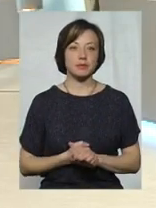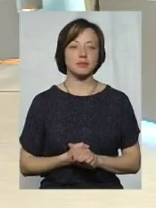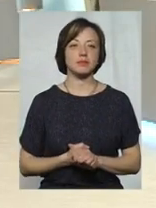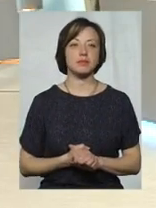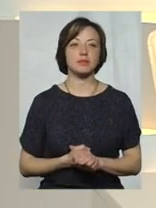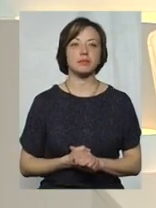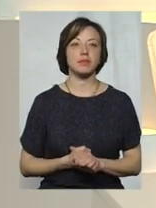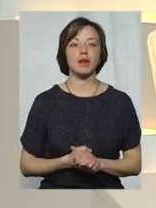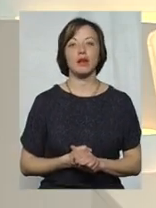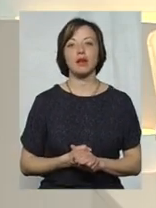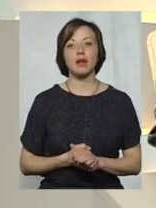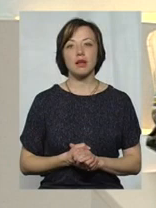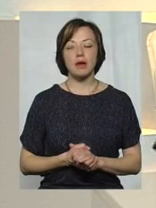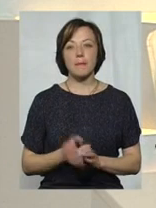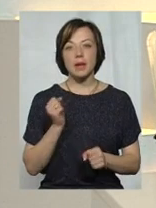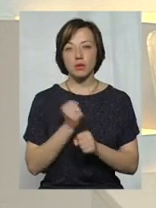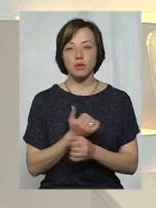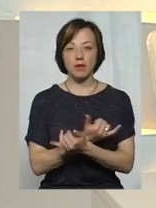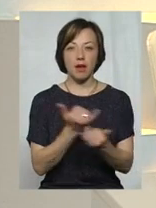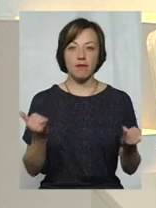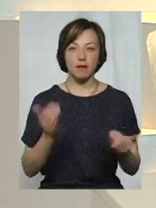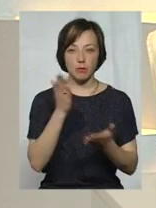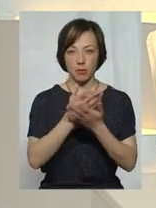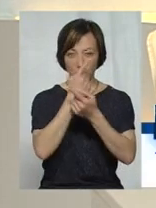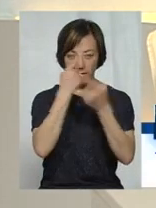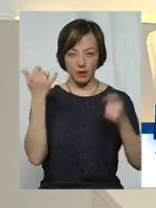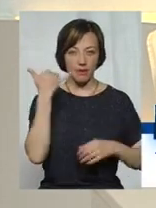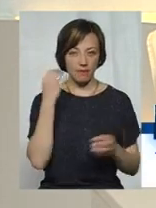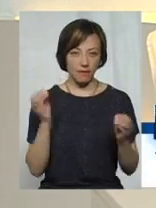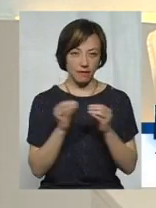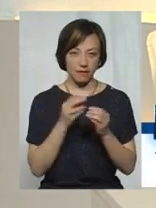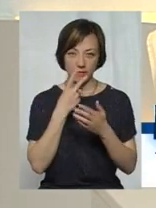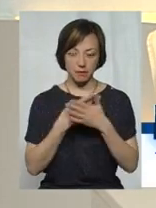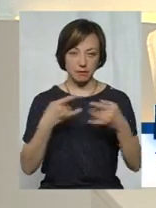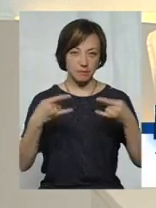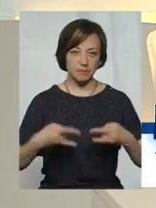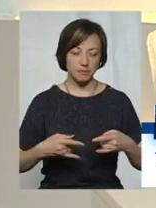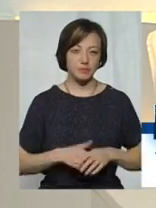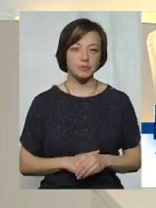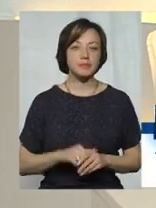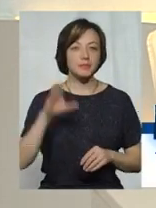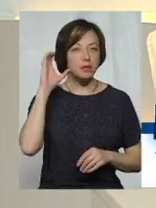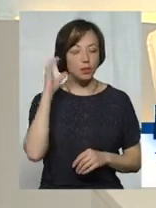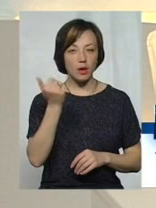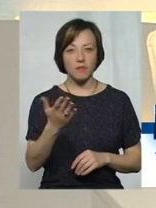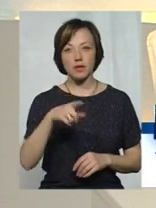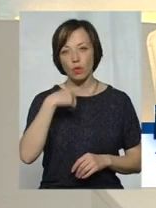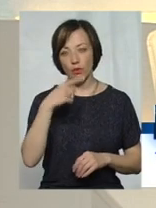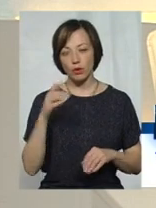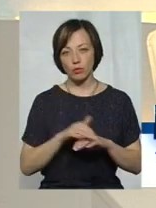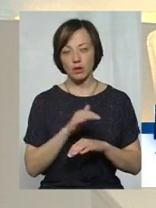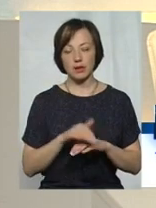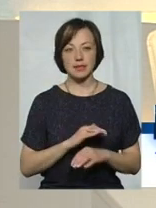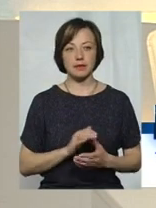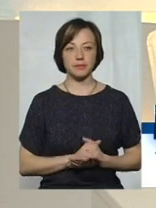Дякую за відповідь. Нагадую, глядачам працюємо для вас в прямому ефірі. Телефон незмінний 619060. Слухаємо вас, говоріть, будь ласка.